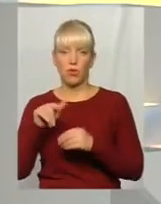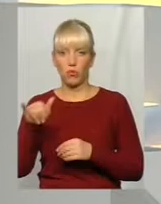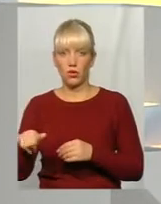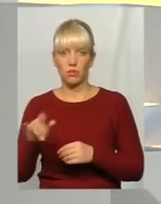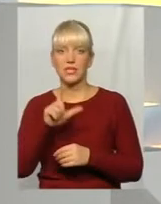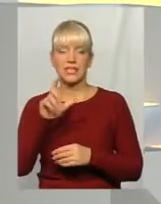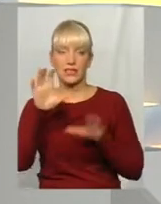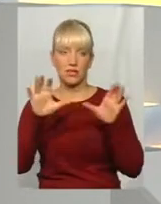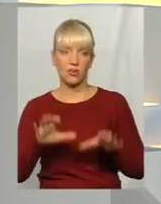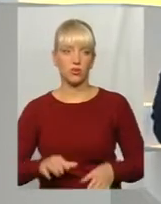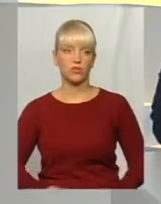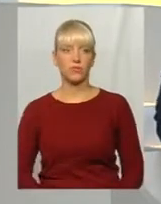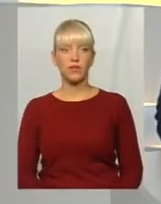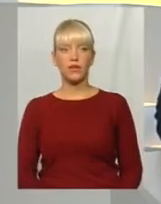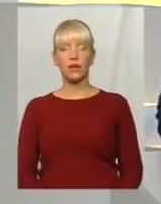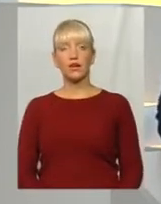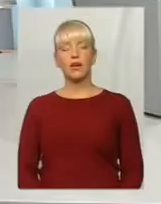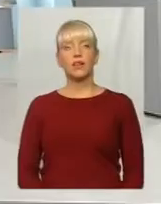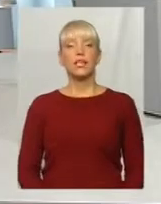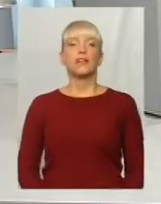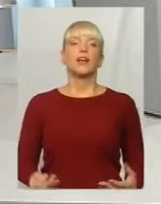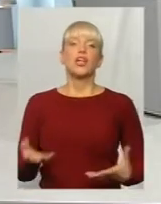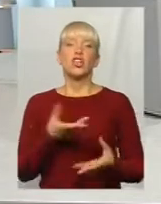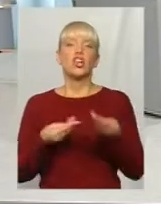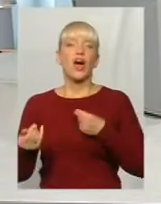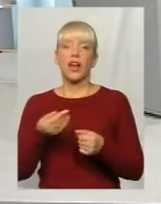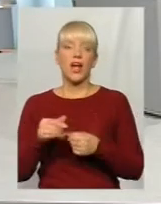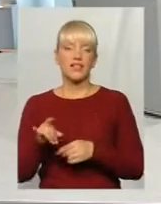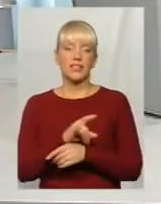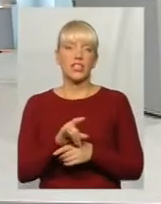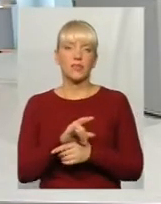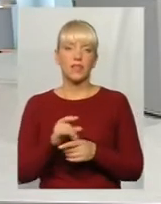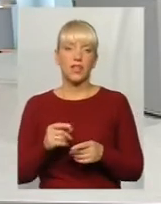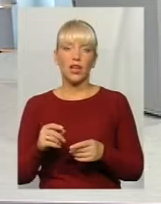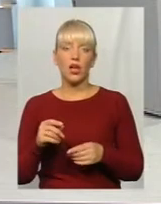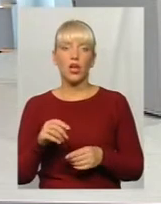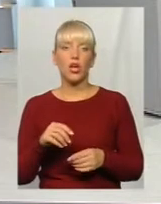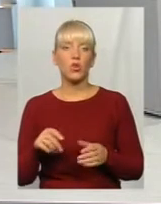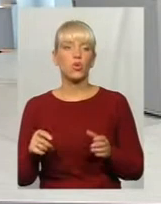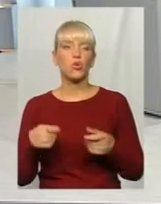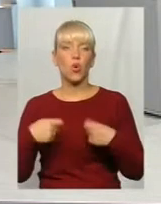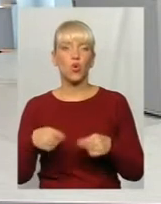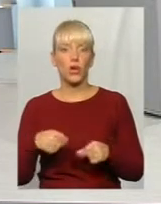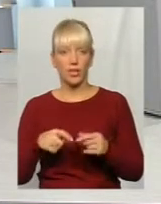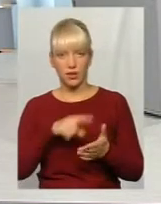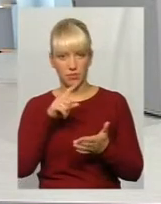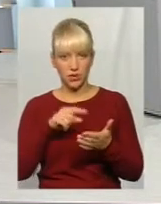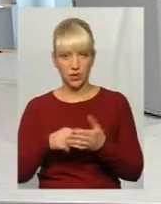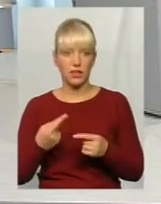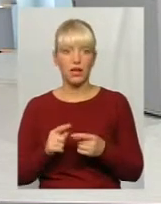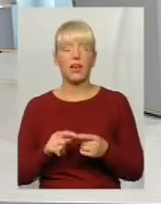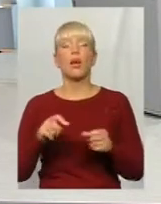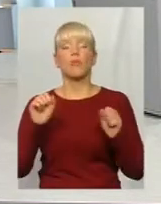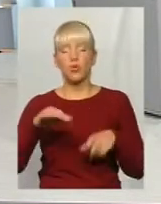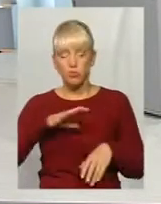ви що скажете з приводу шахрайських торгів? Власне, шахрайство може бути будь-де. Так, якщо система дозволяє, то